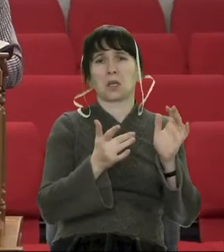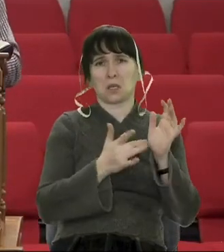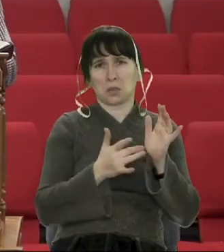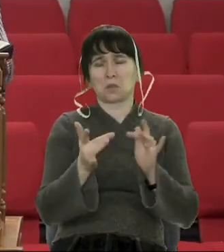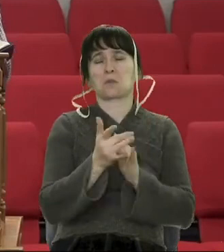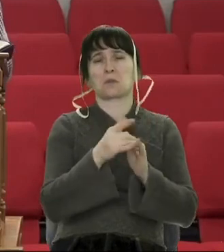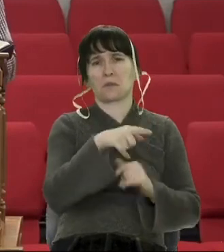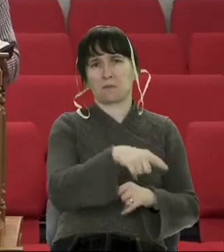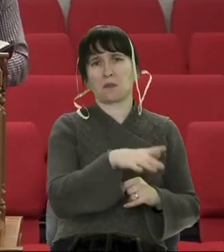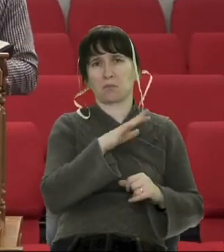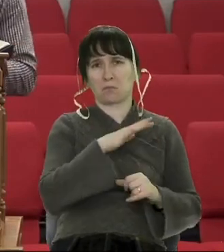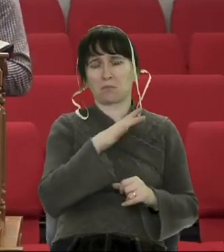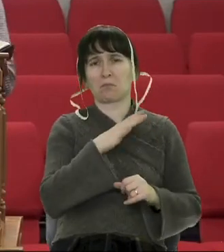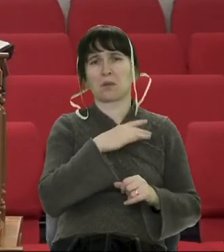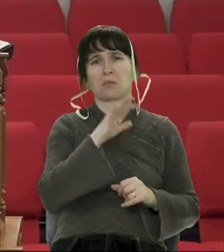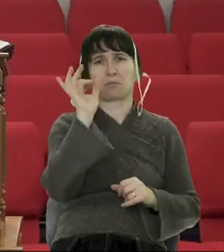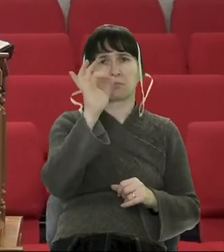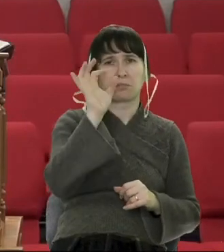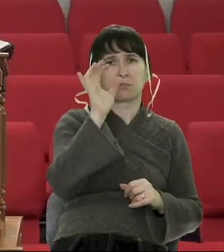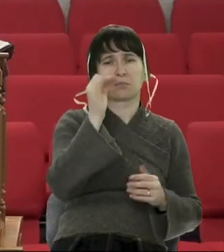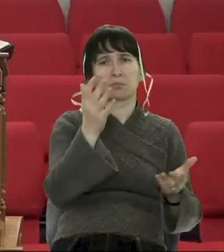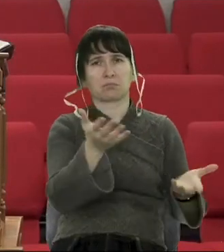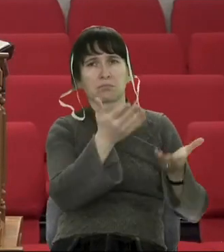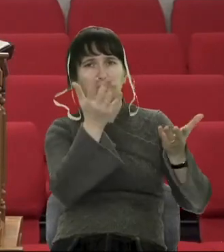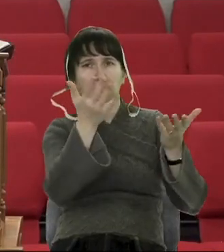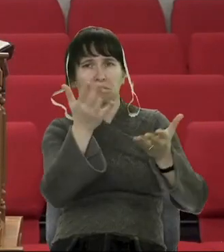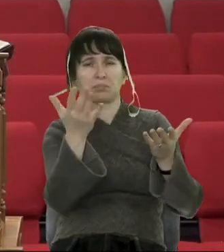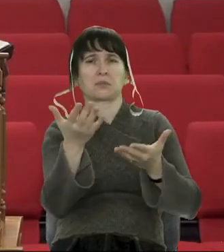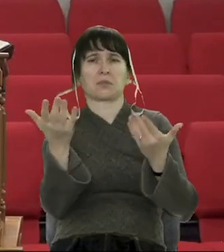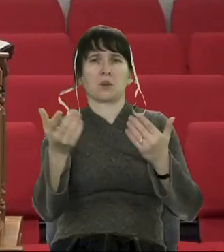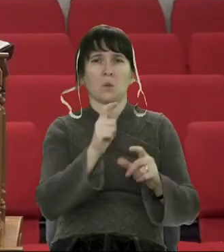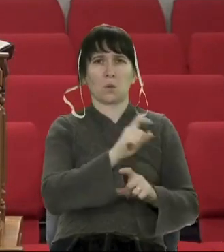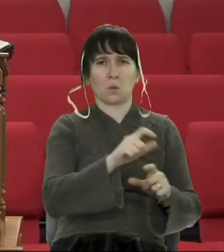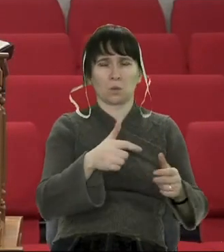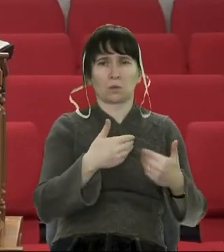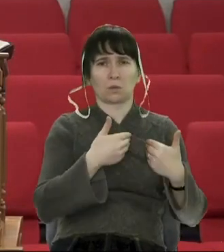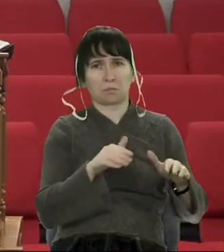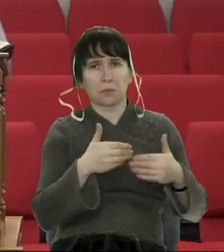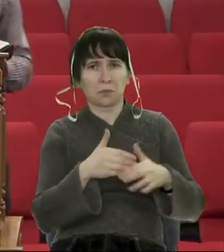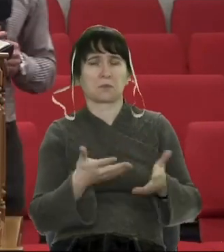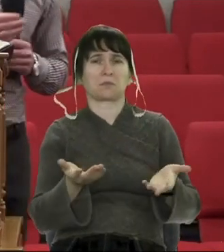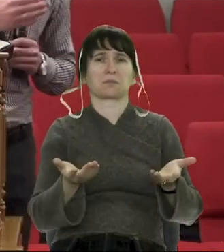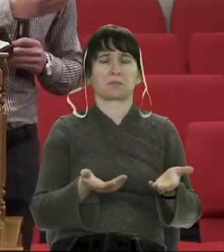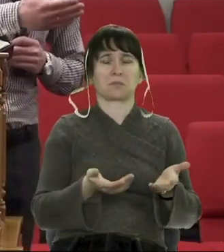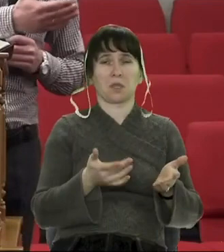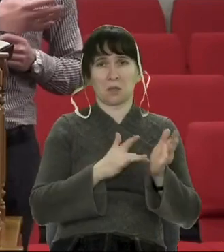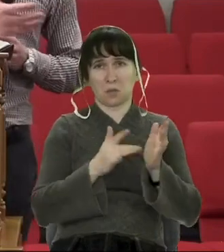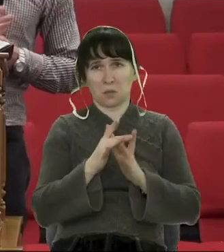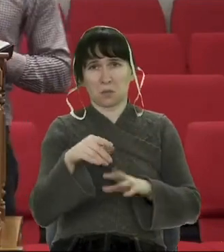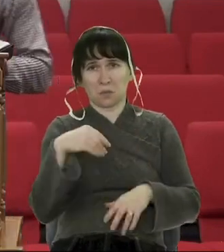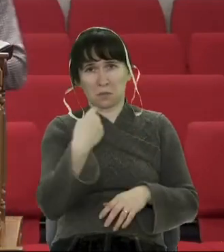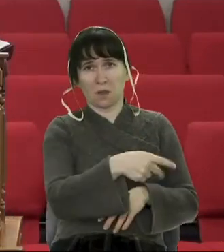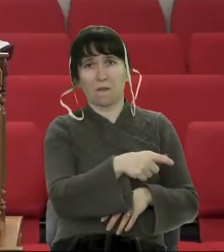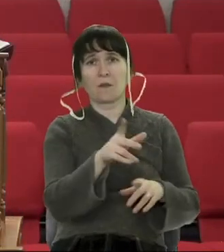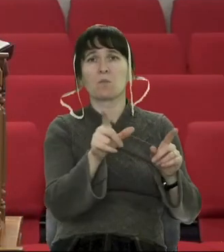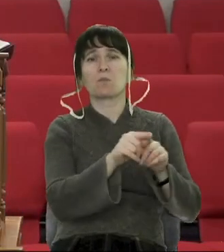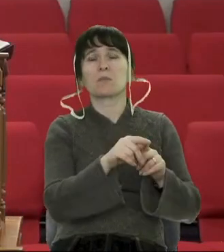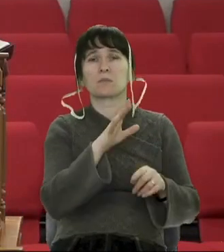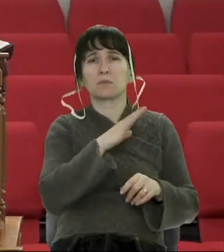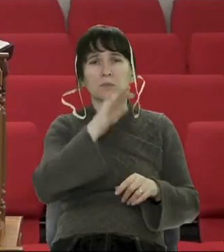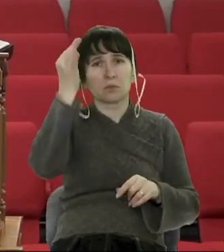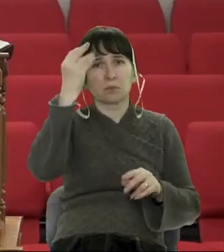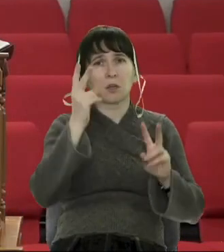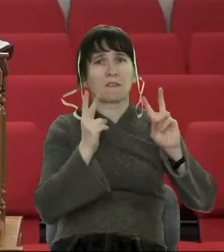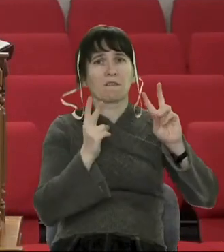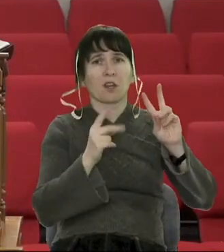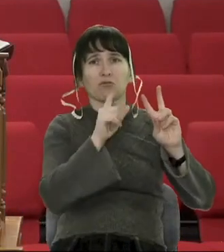читаємо, Христос посилав на проповідь, ходив, проповідував Євангеліє. Знову ж таки, Христос був, довірив Йому певні такі моменти, як